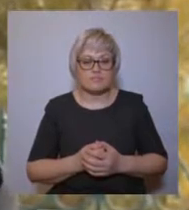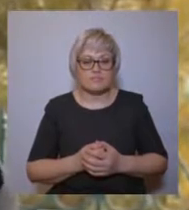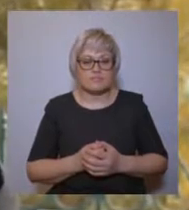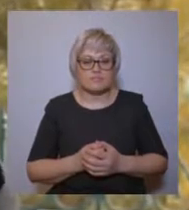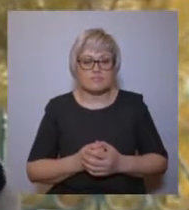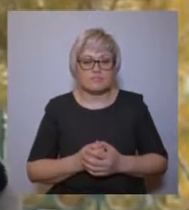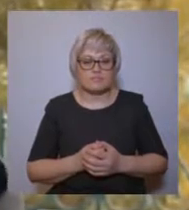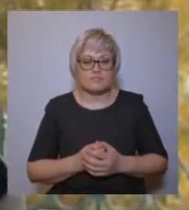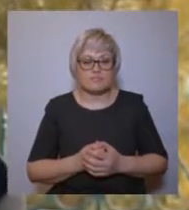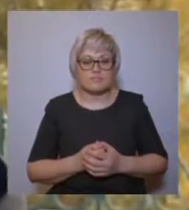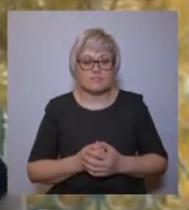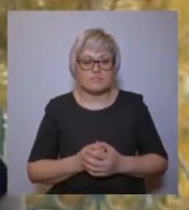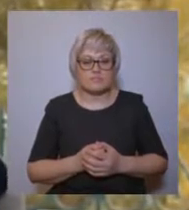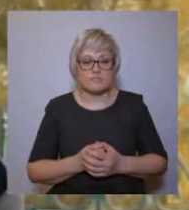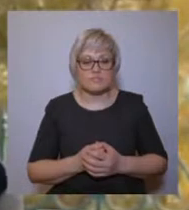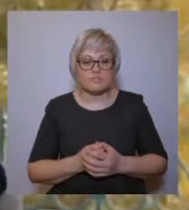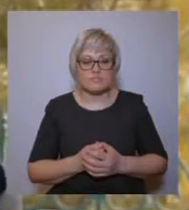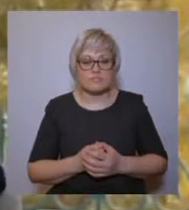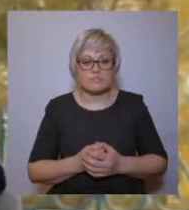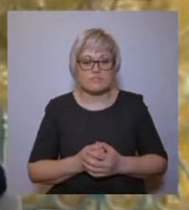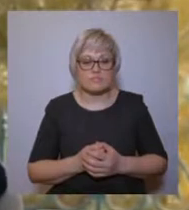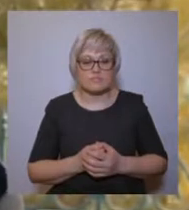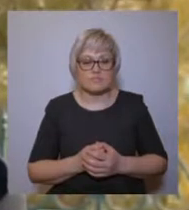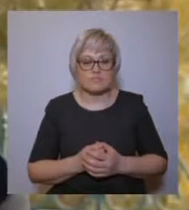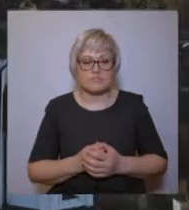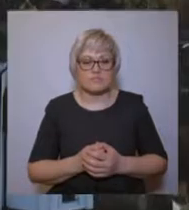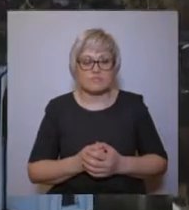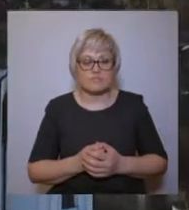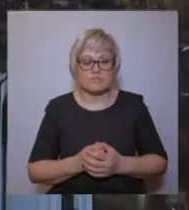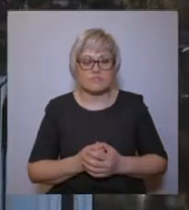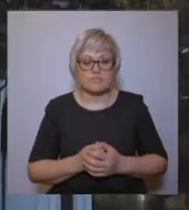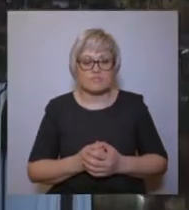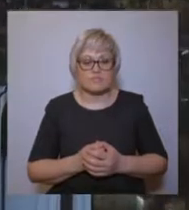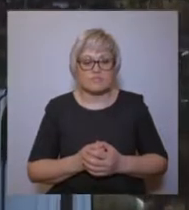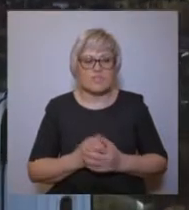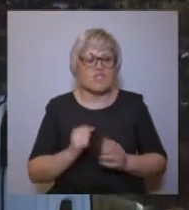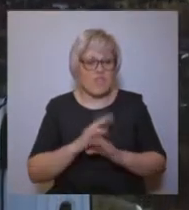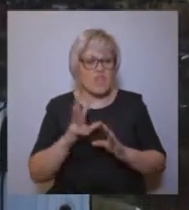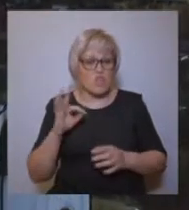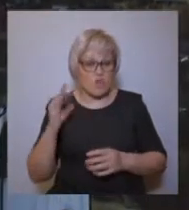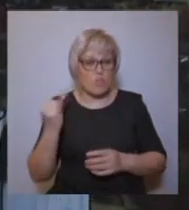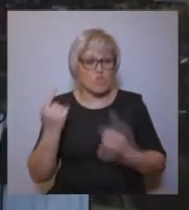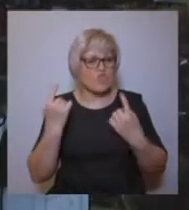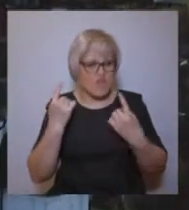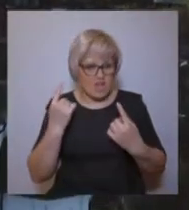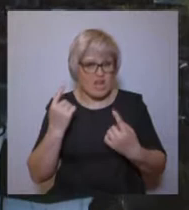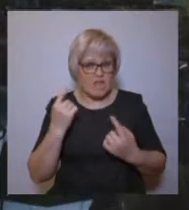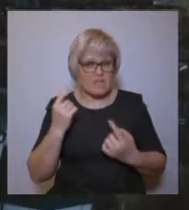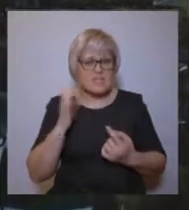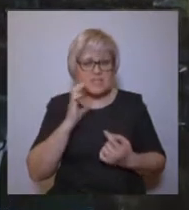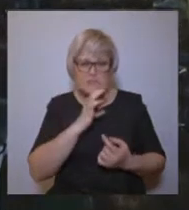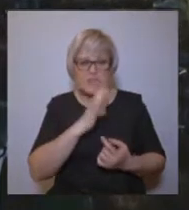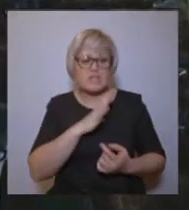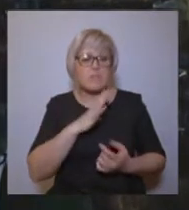который, последнюю исповедь, который прятал эти мощи. Святые мощи великого просветителя Сибири были